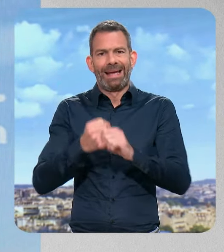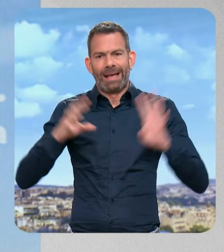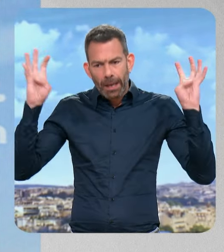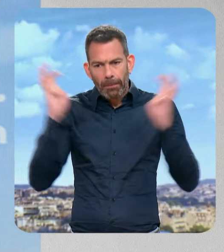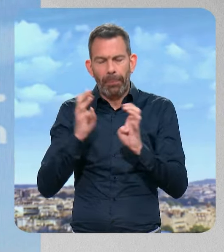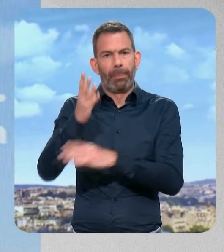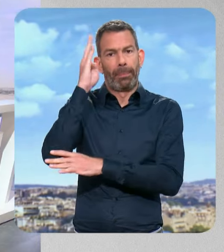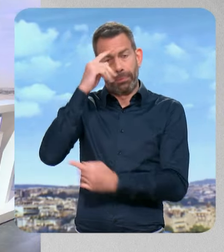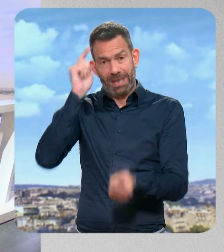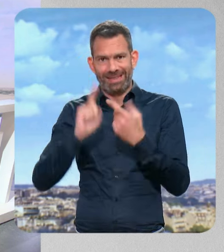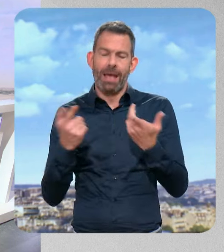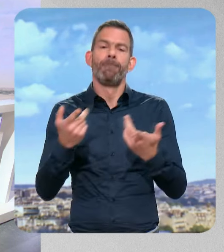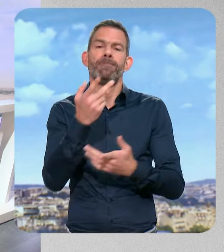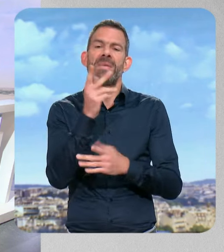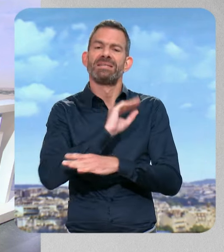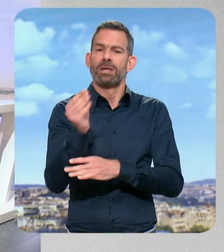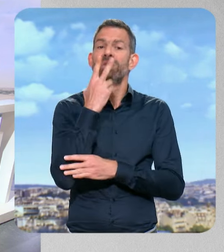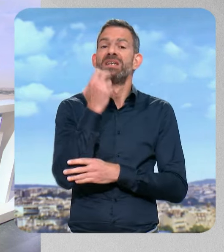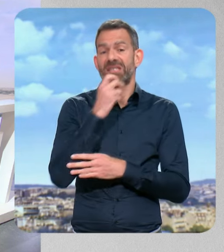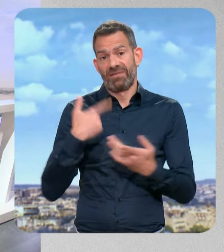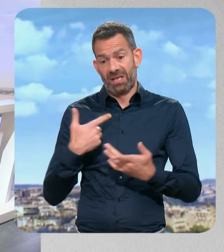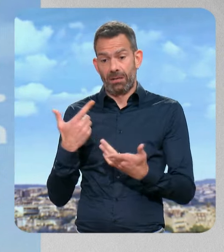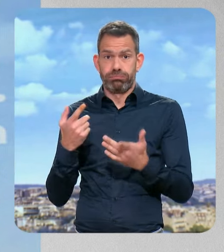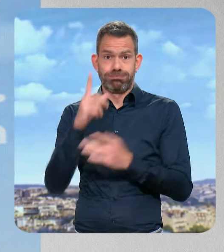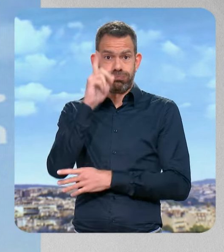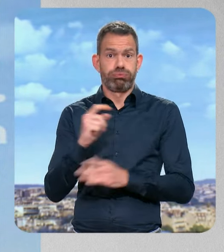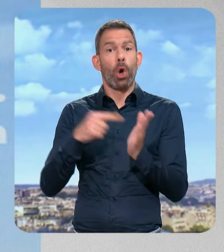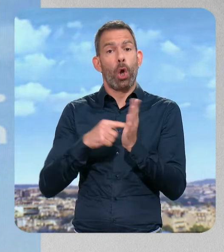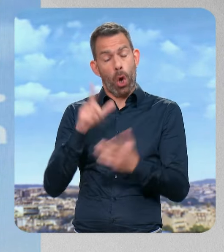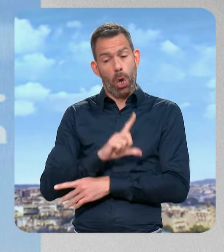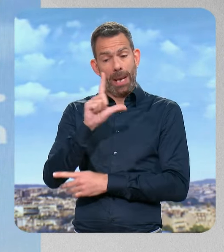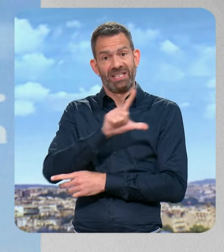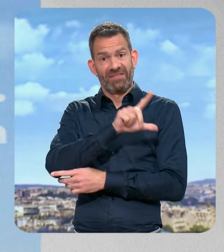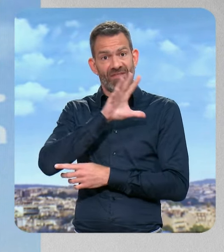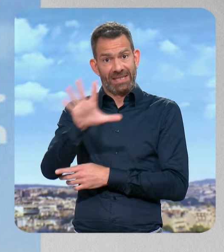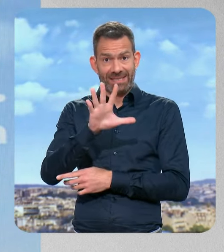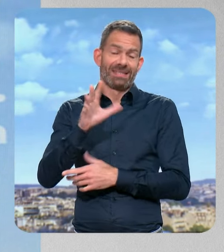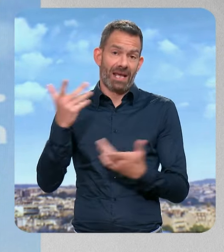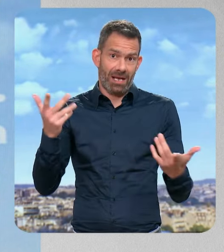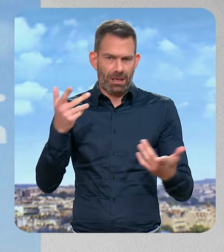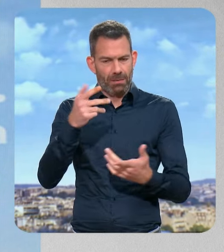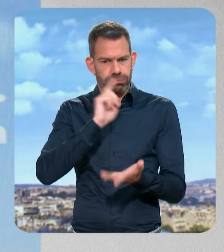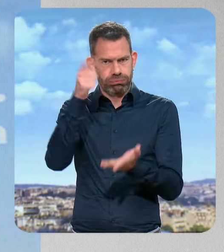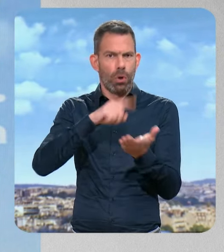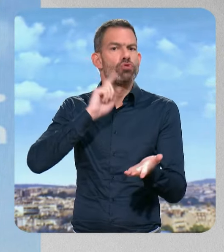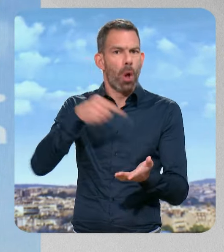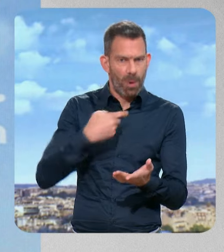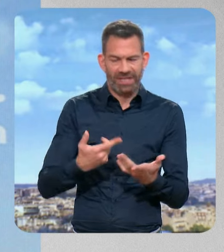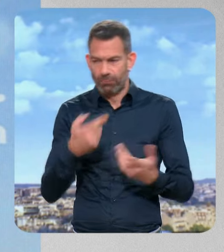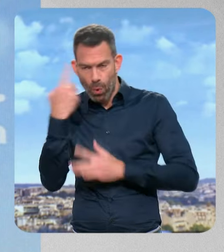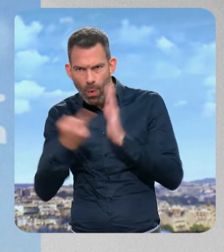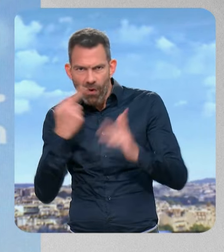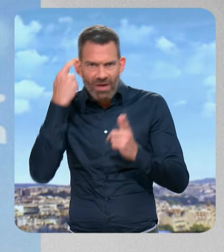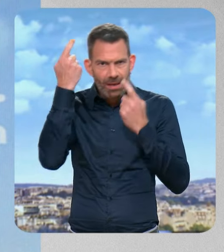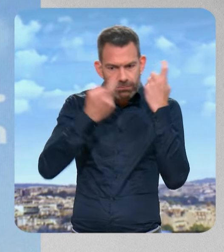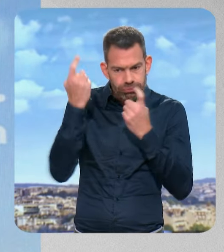lundi 25 novembre prochain en Normandie, nous nous réunirons avec l'ensemble des professionnels qui interviennent sur la sécurité civile pour repenser ce modèle, repenser